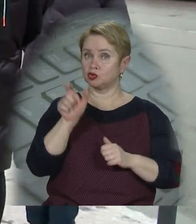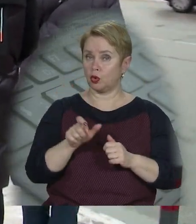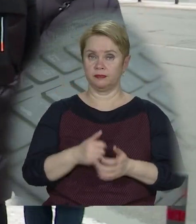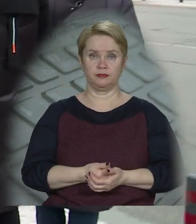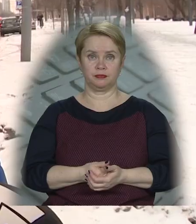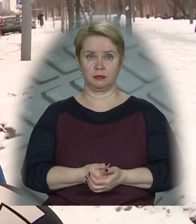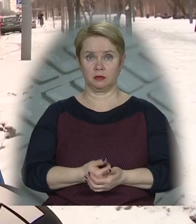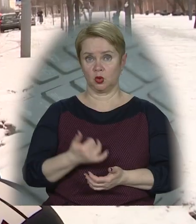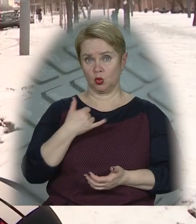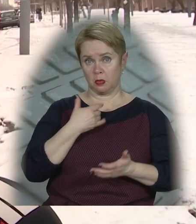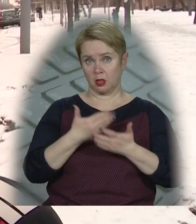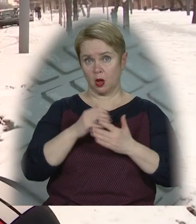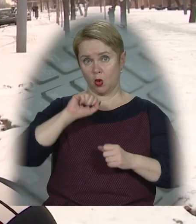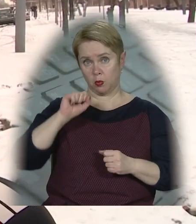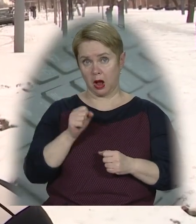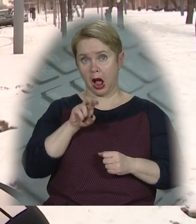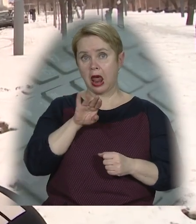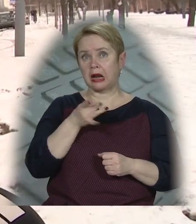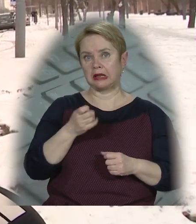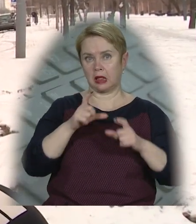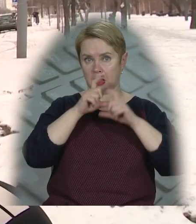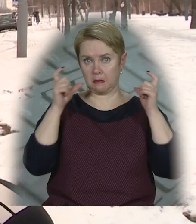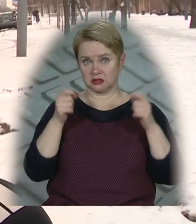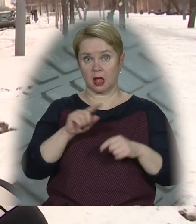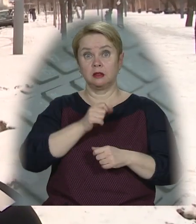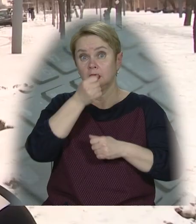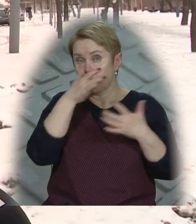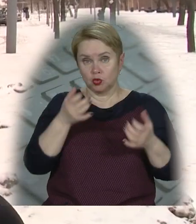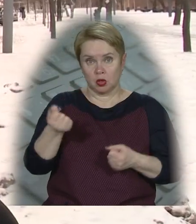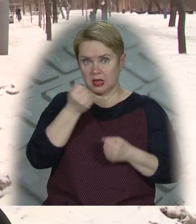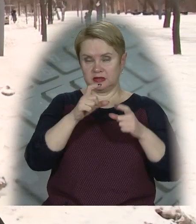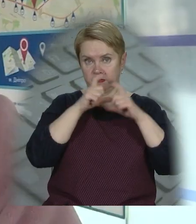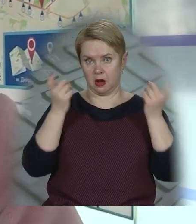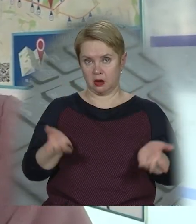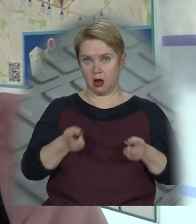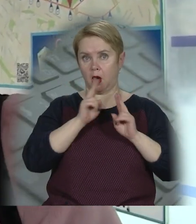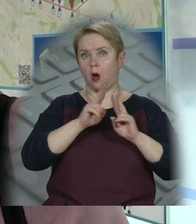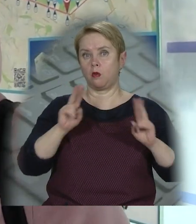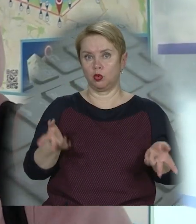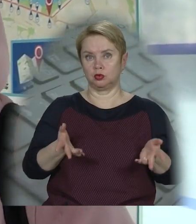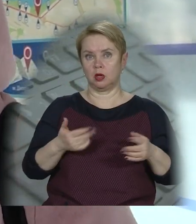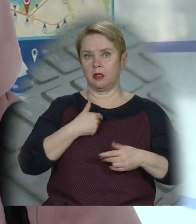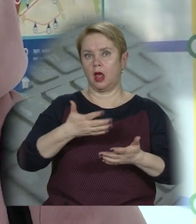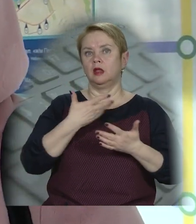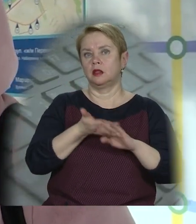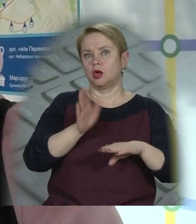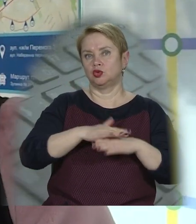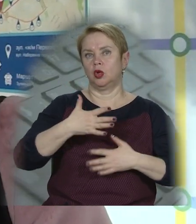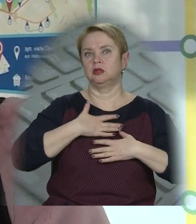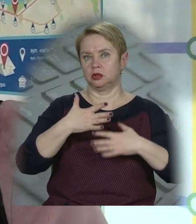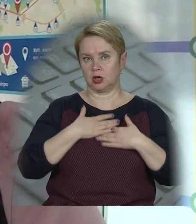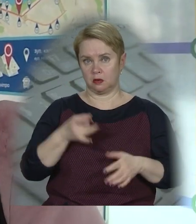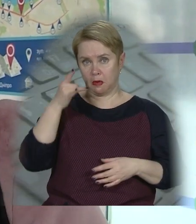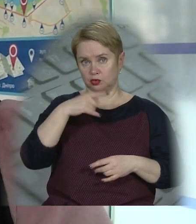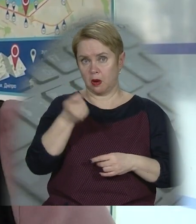кожного. Ось у мене, наприклад, у подруги алергія на маску. Тобто, вона фізично не може її носити. Комусь, допустим, в неї важко дихати.